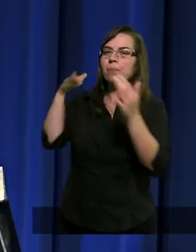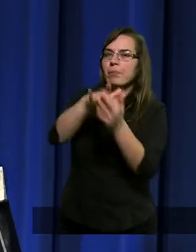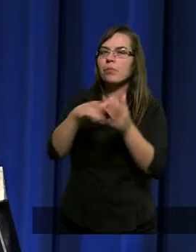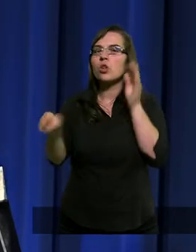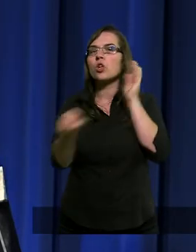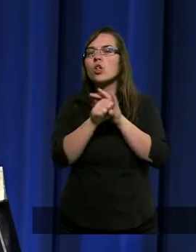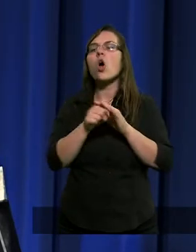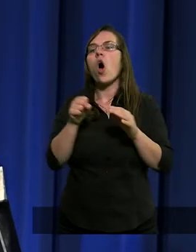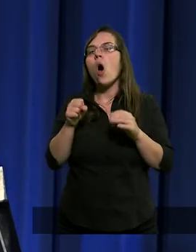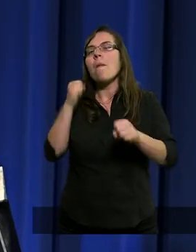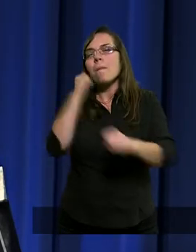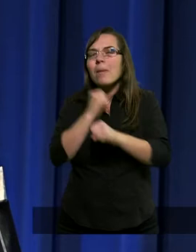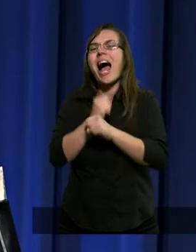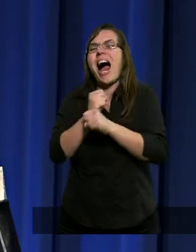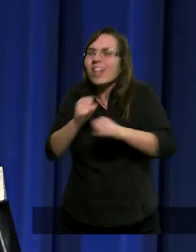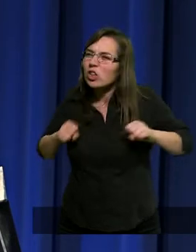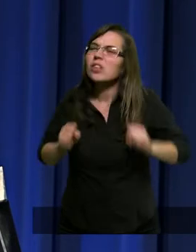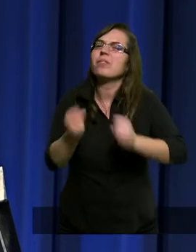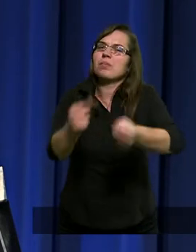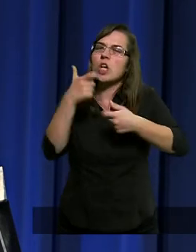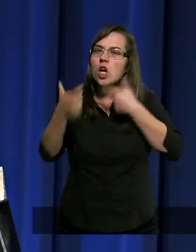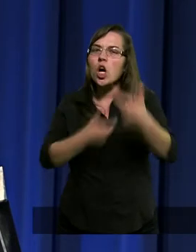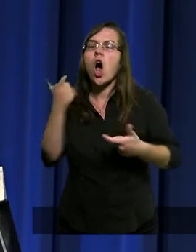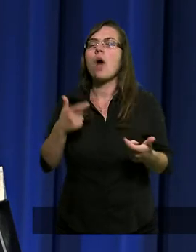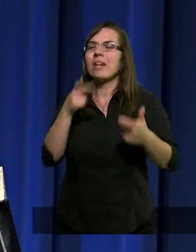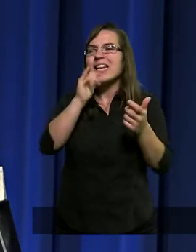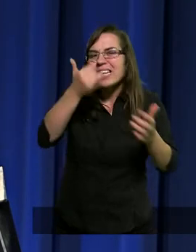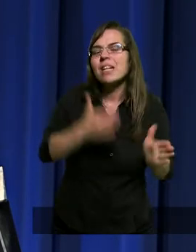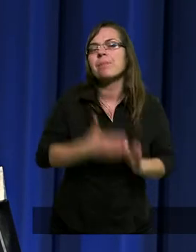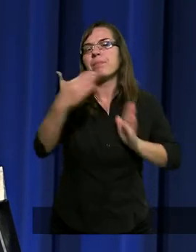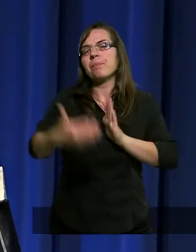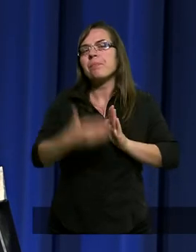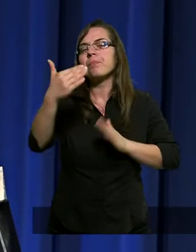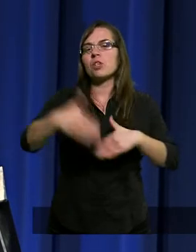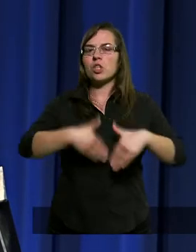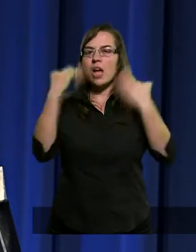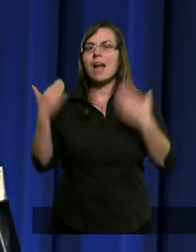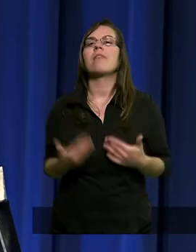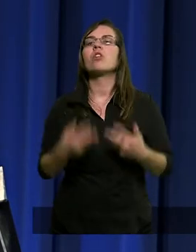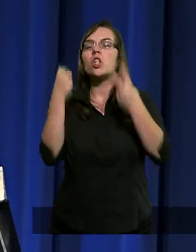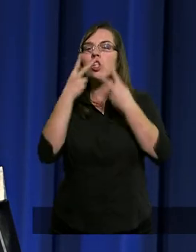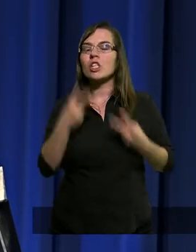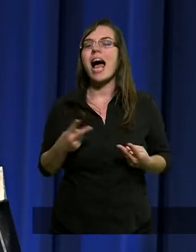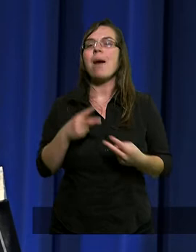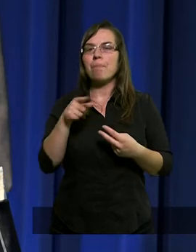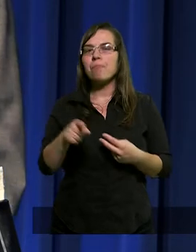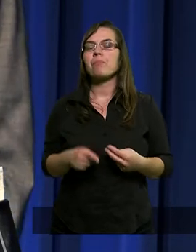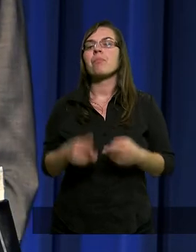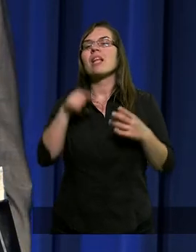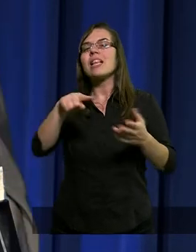pracy, do działania pod każdym względem. czytamy, że